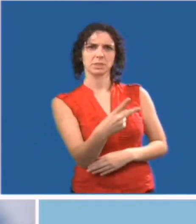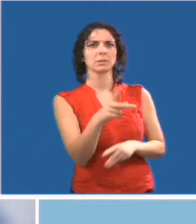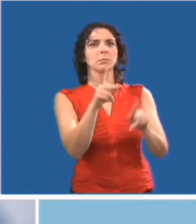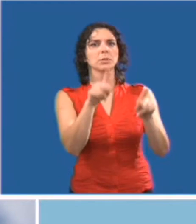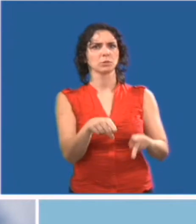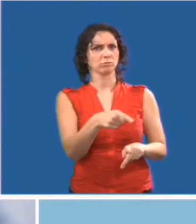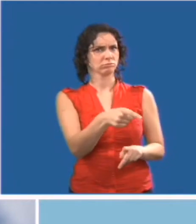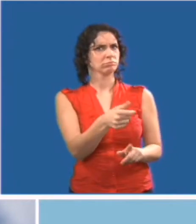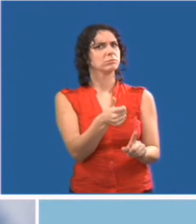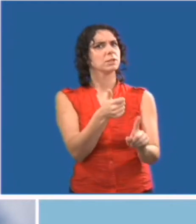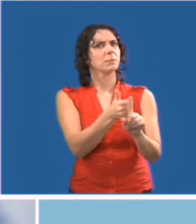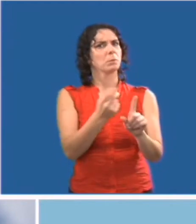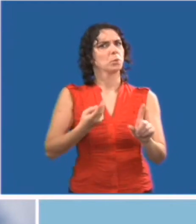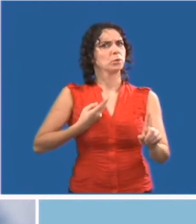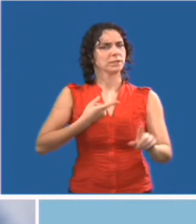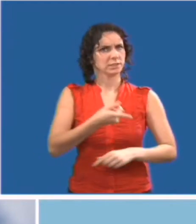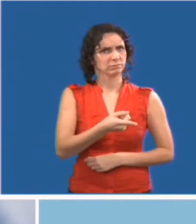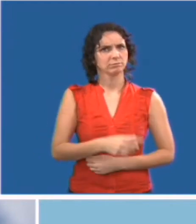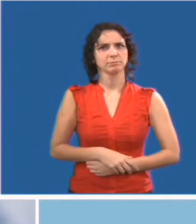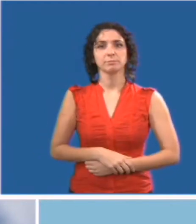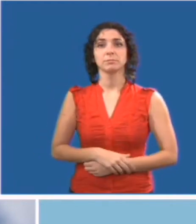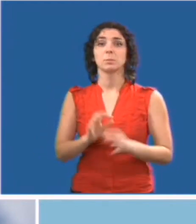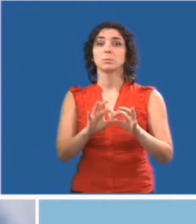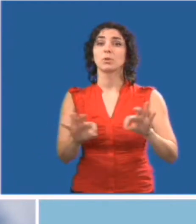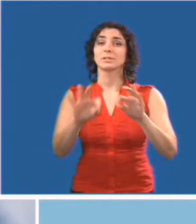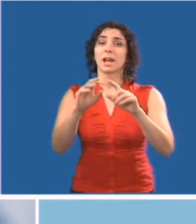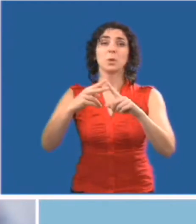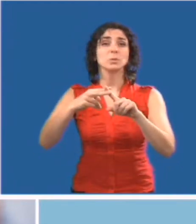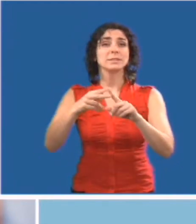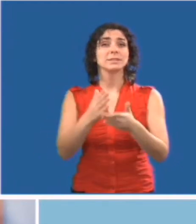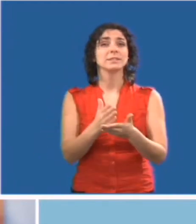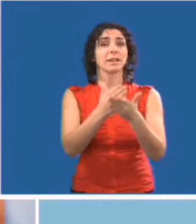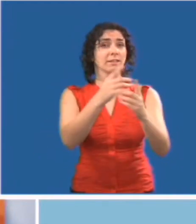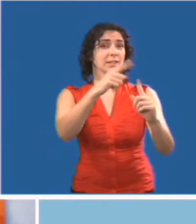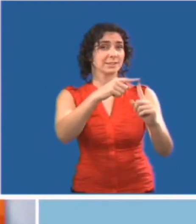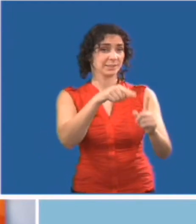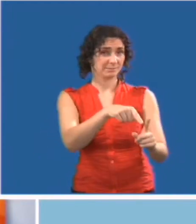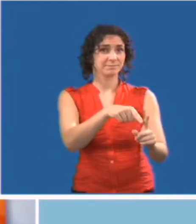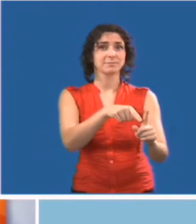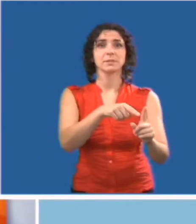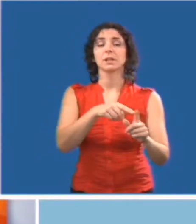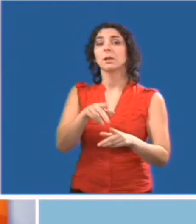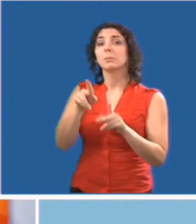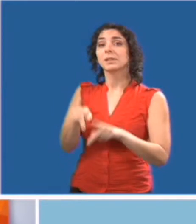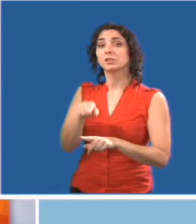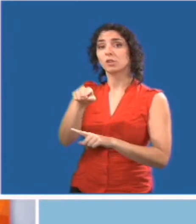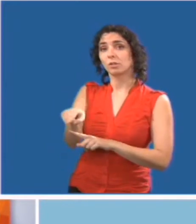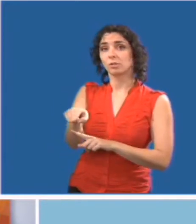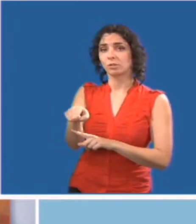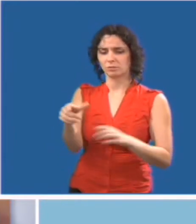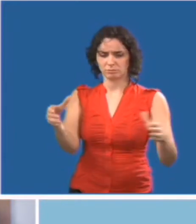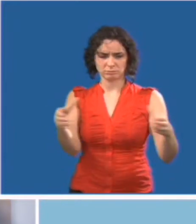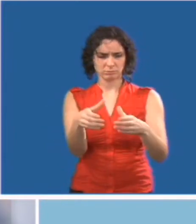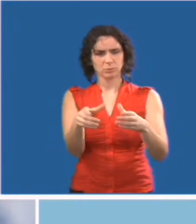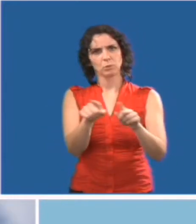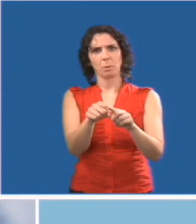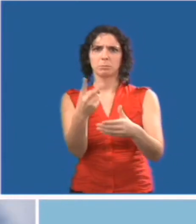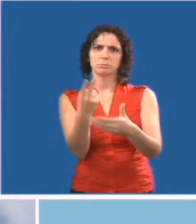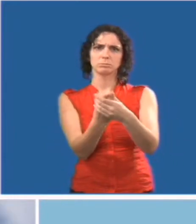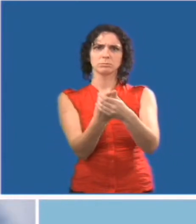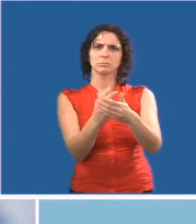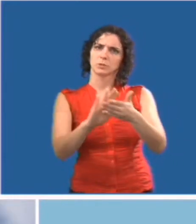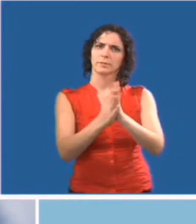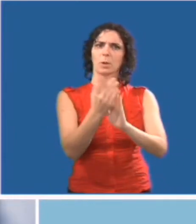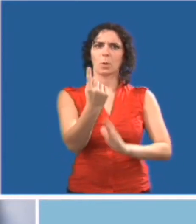réservoir à oxygène ou un ordinateur portable. Ces appareils appartiennent à la personne qui les